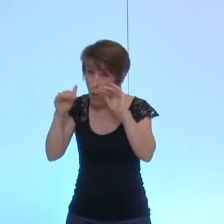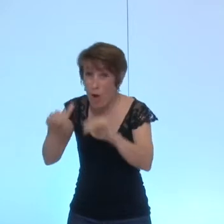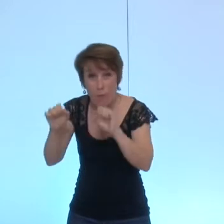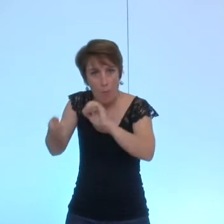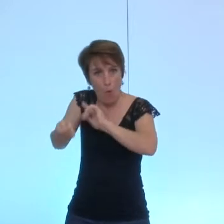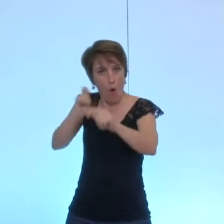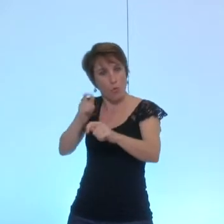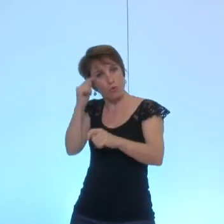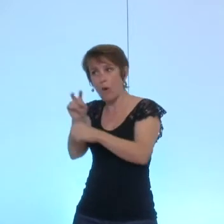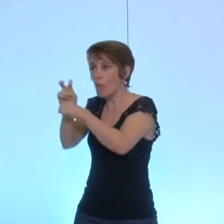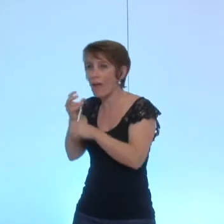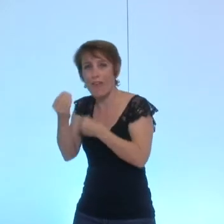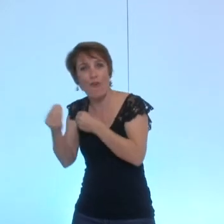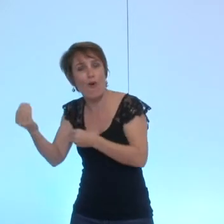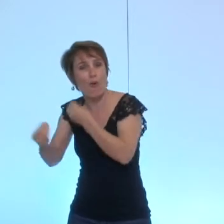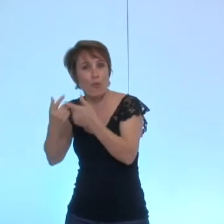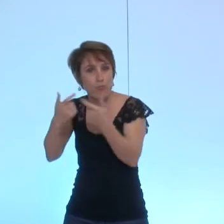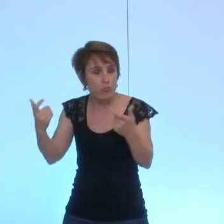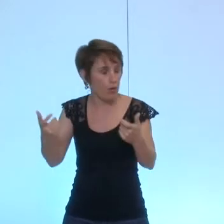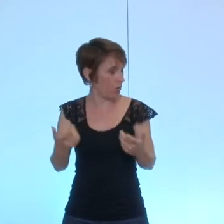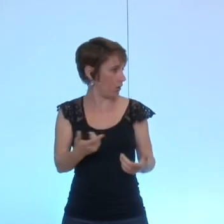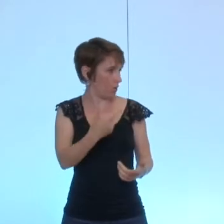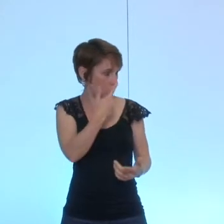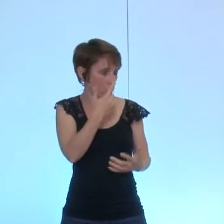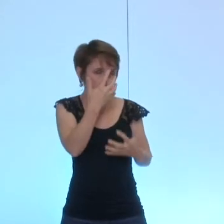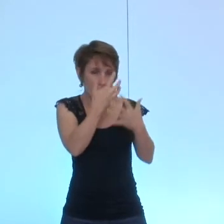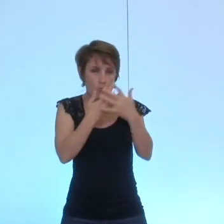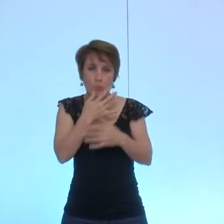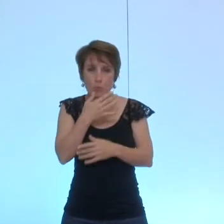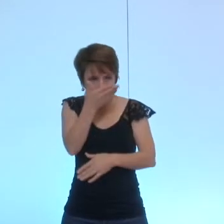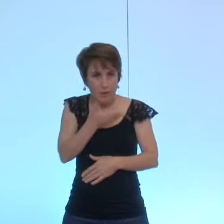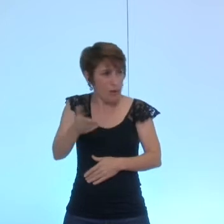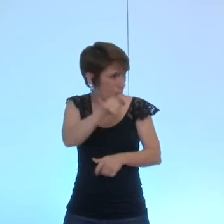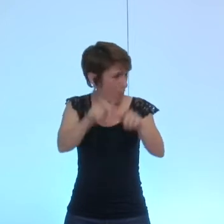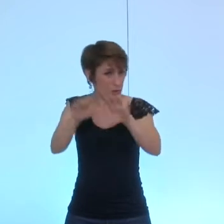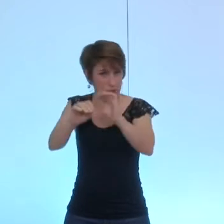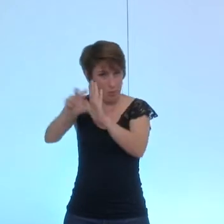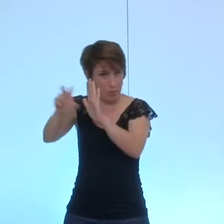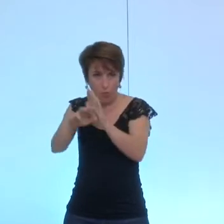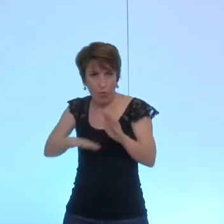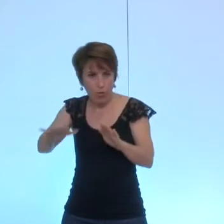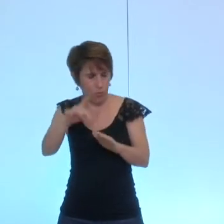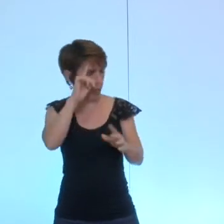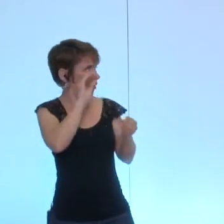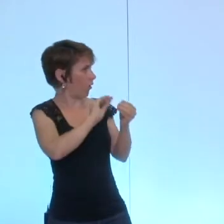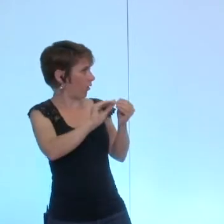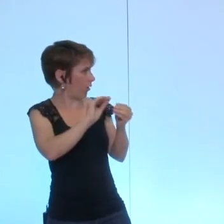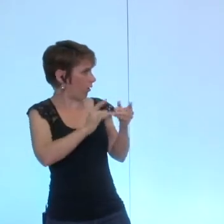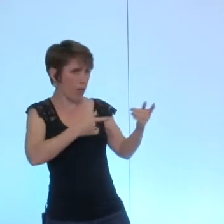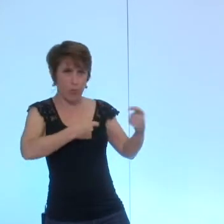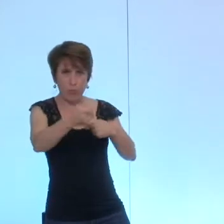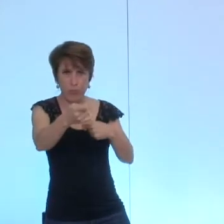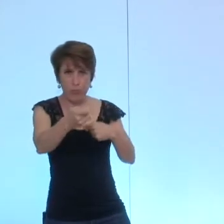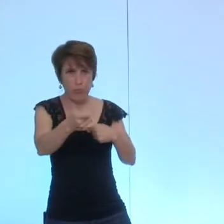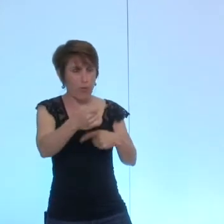il y a parmi les grenoblois une incompréhension par rapport au discours que vous avez